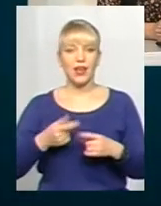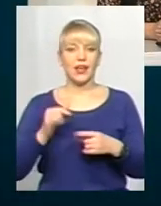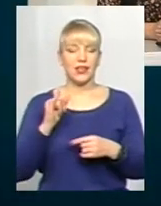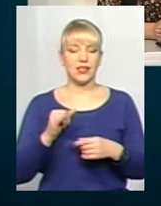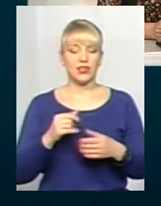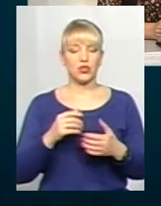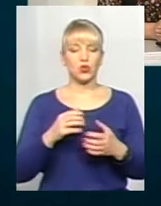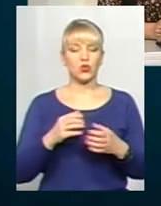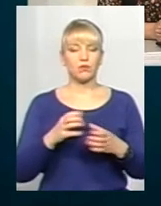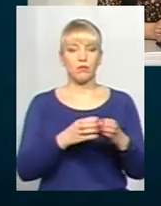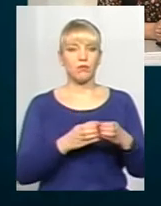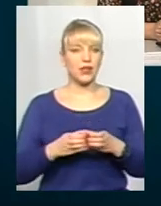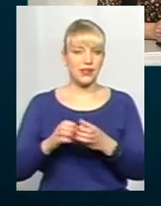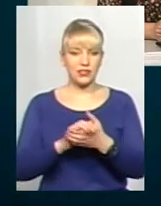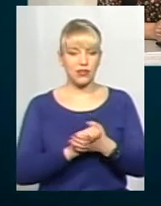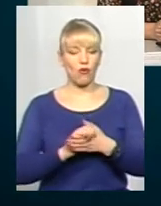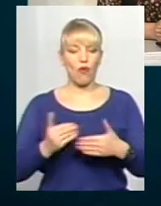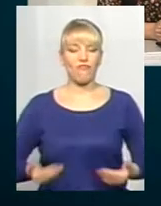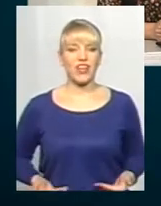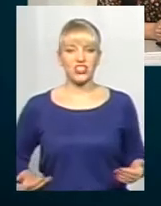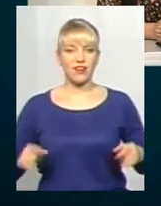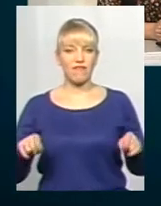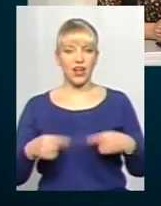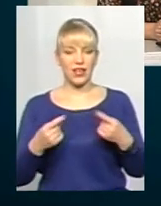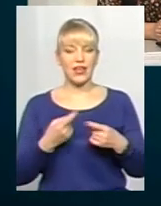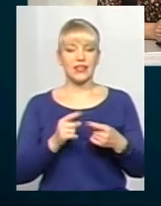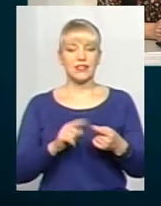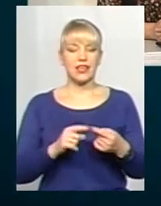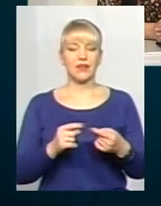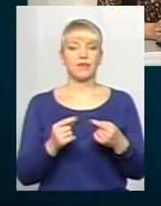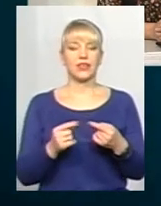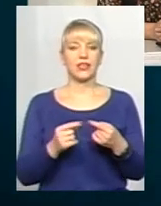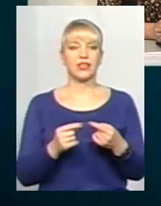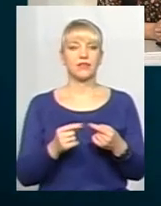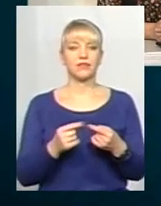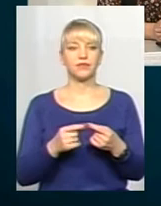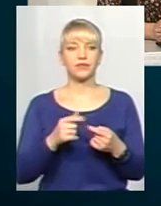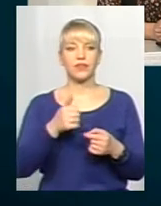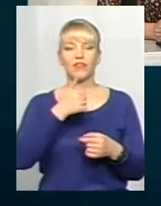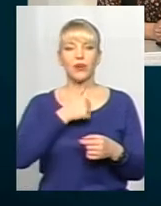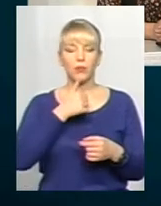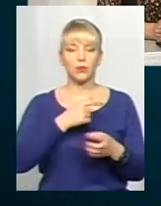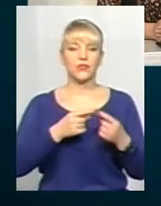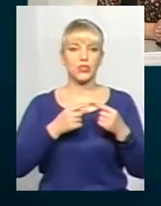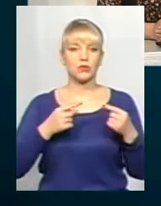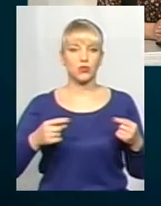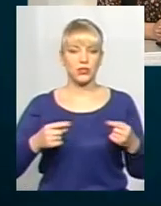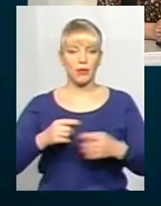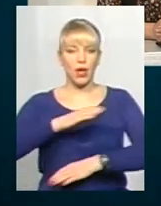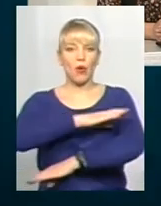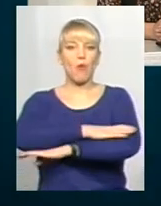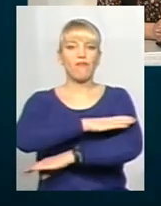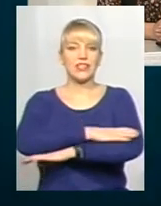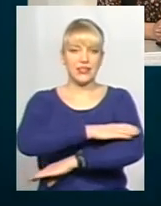виживає. Це є способи простої поведінки, випробувані способи. Але справа в тому,